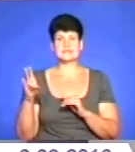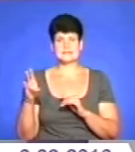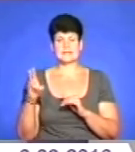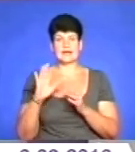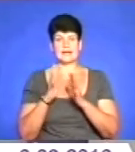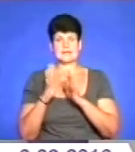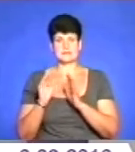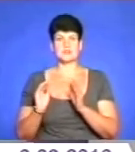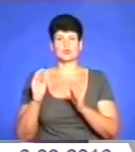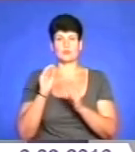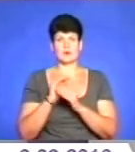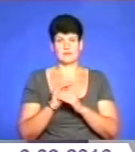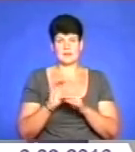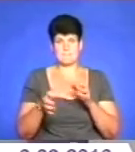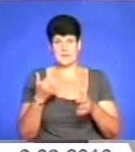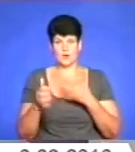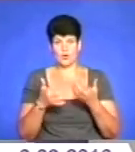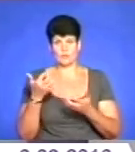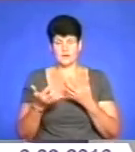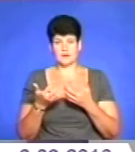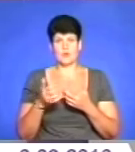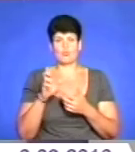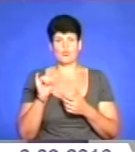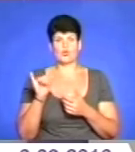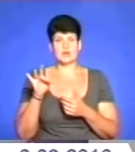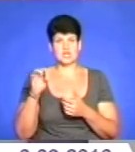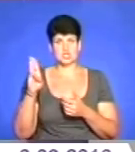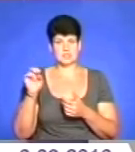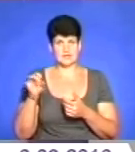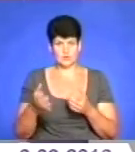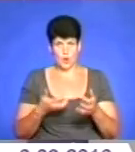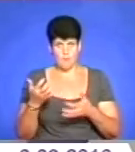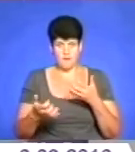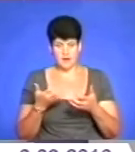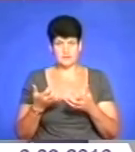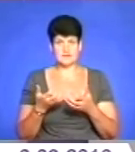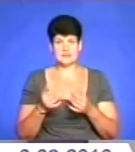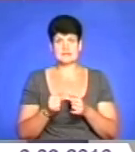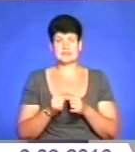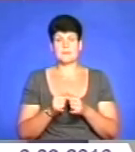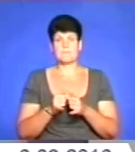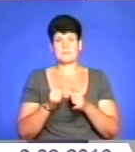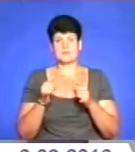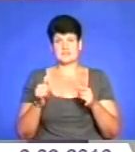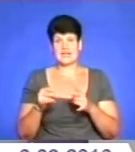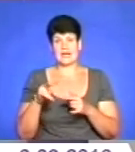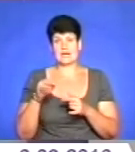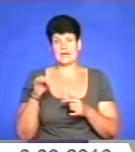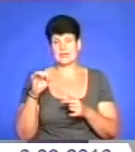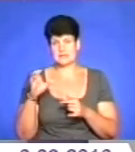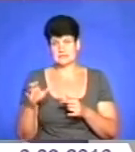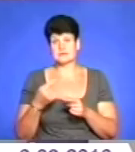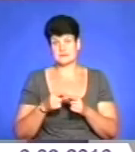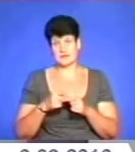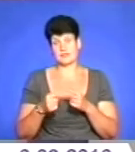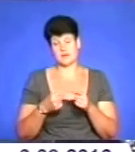ще додалося перекопування піску в зв'язку з видобуванням бурштину, знищення лісу, це також один із наслідків ось цих